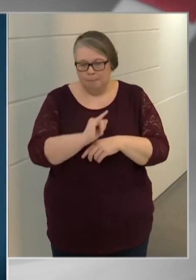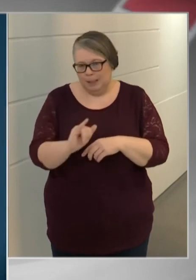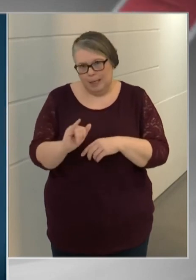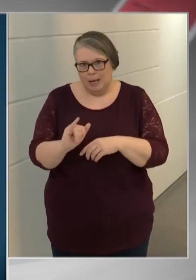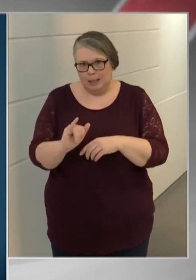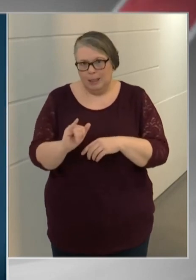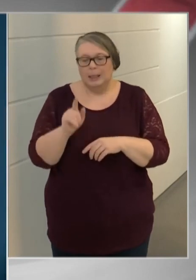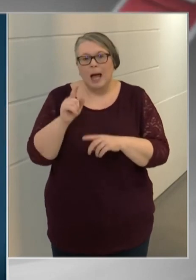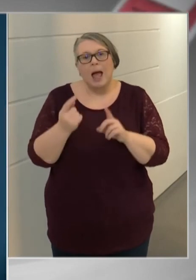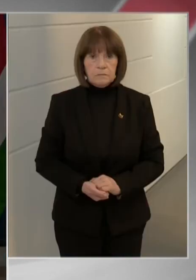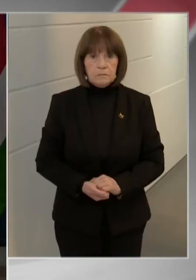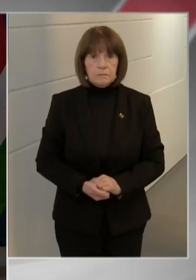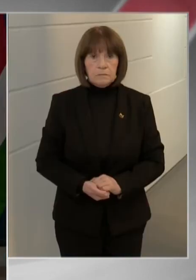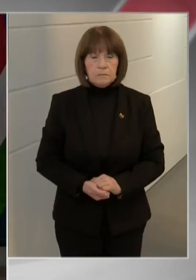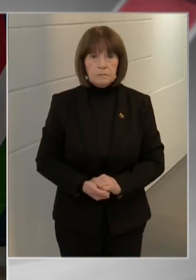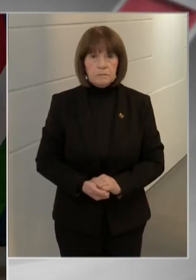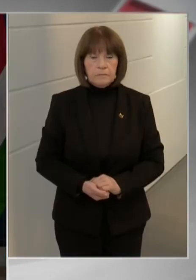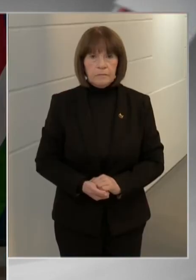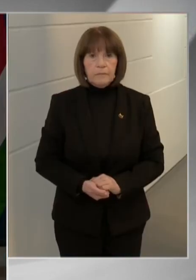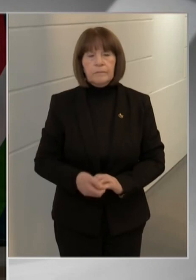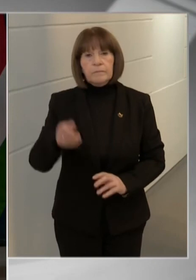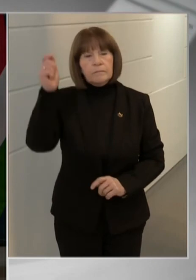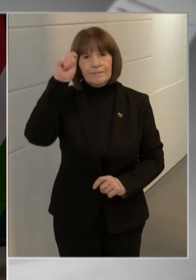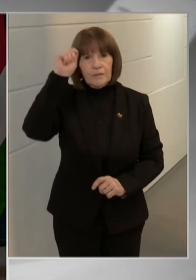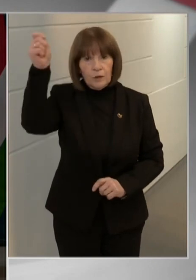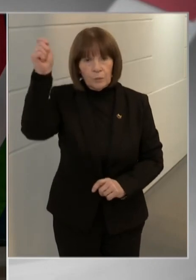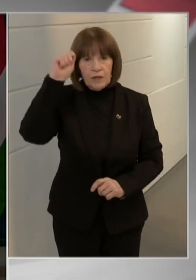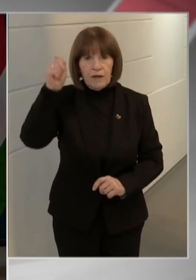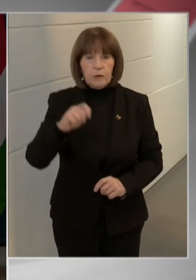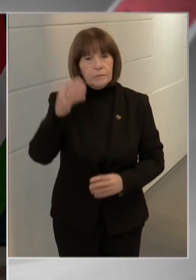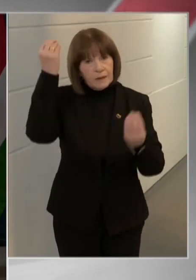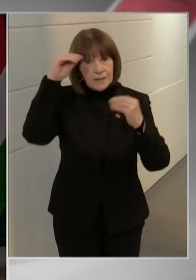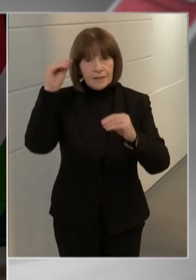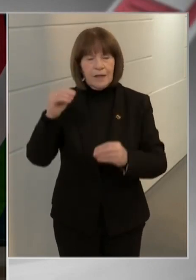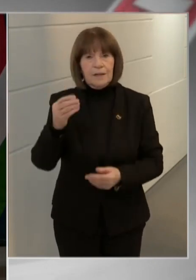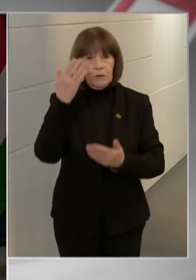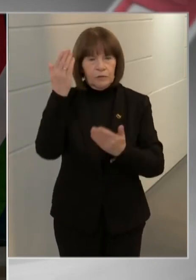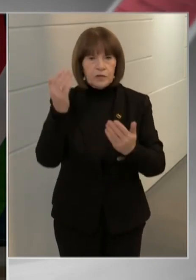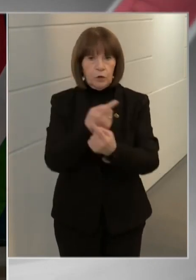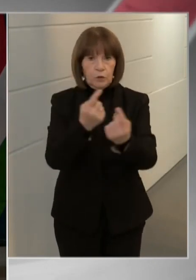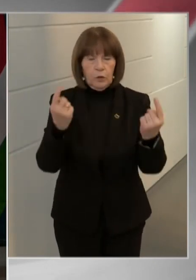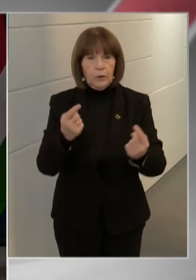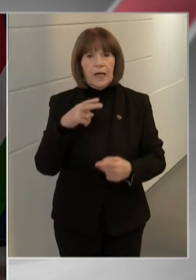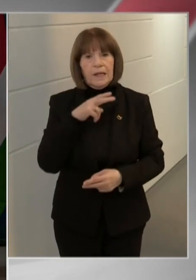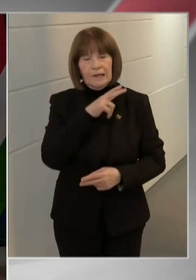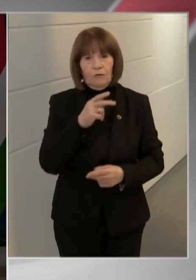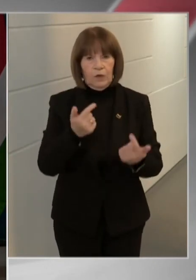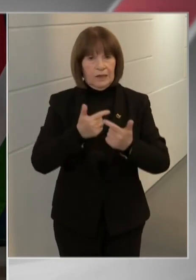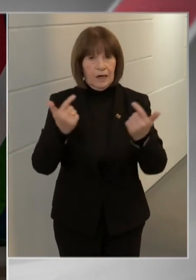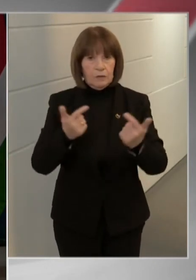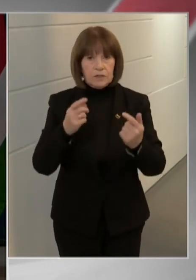.270 főrészére, vasárnapra pedig a Moderna további 9.000 fő oltására elegendő vakcinát szállít az országba.